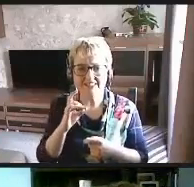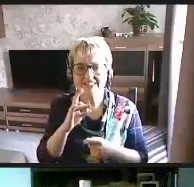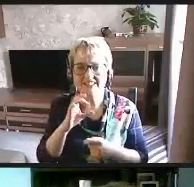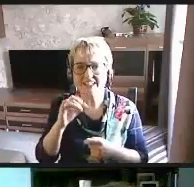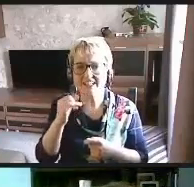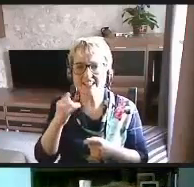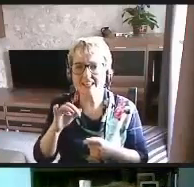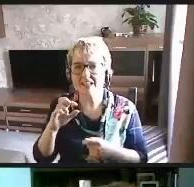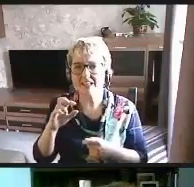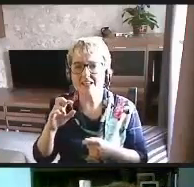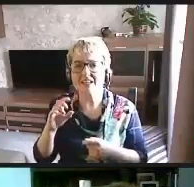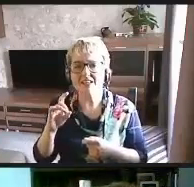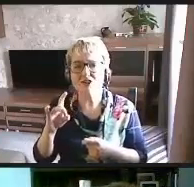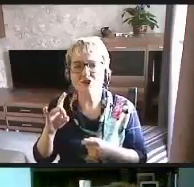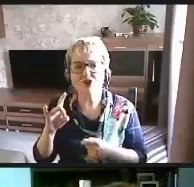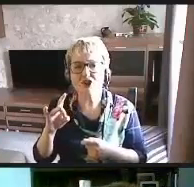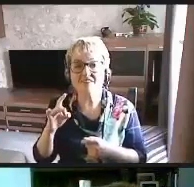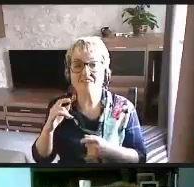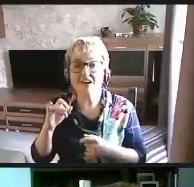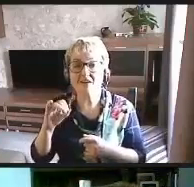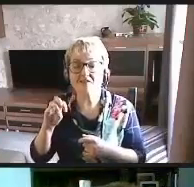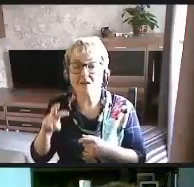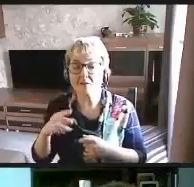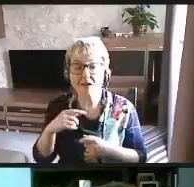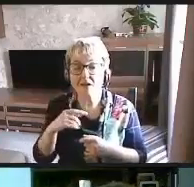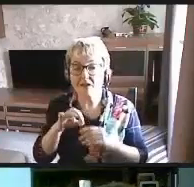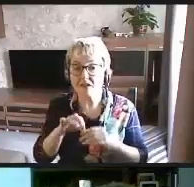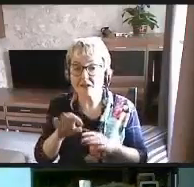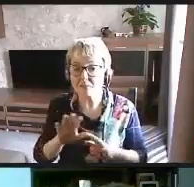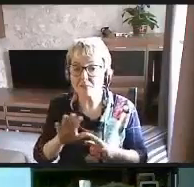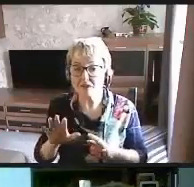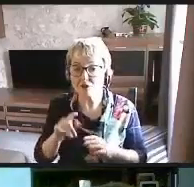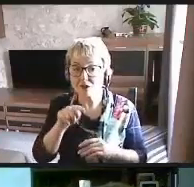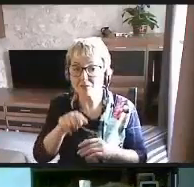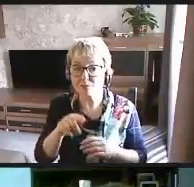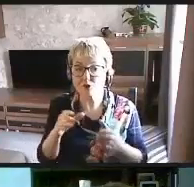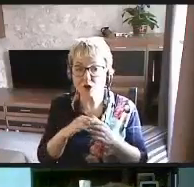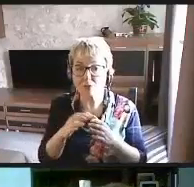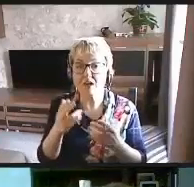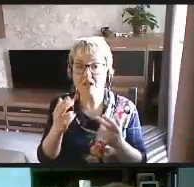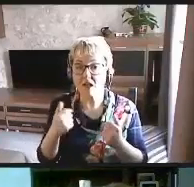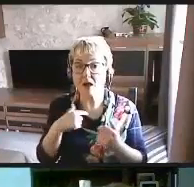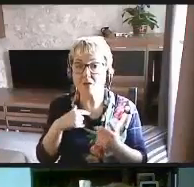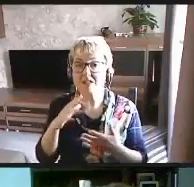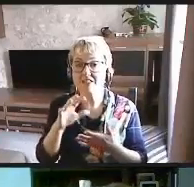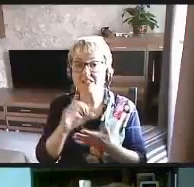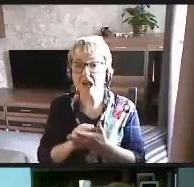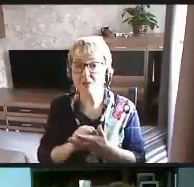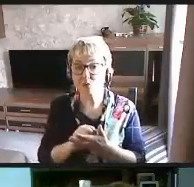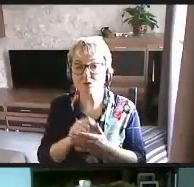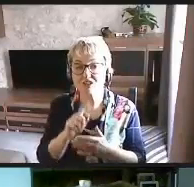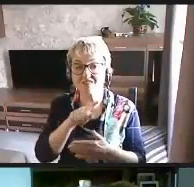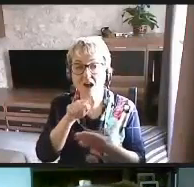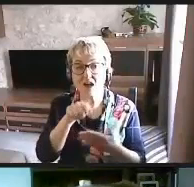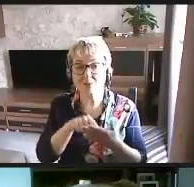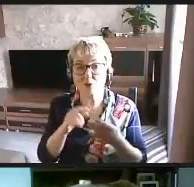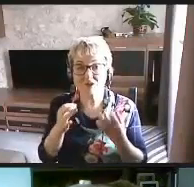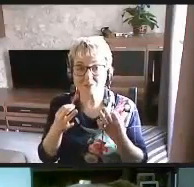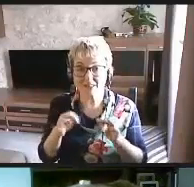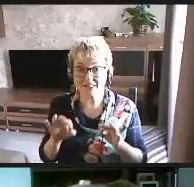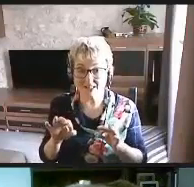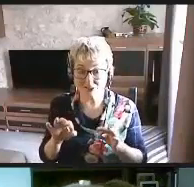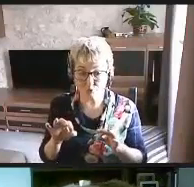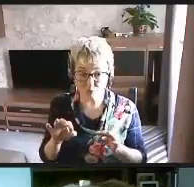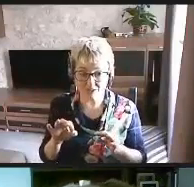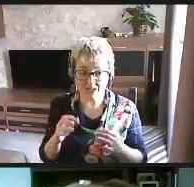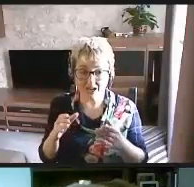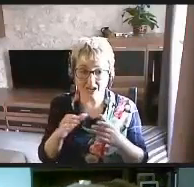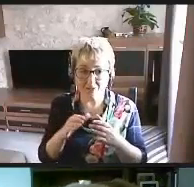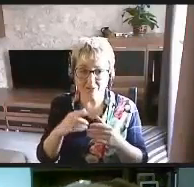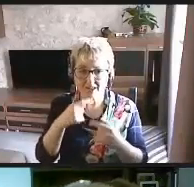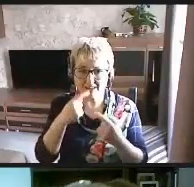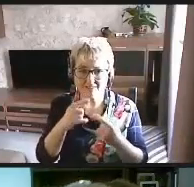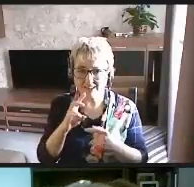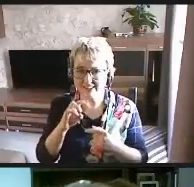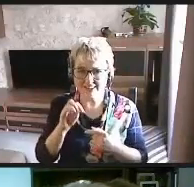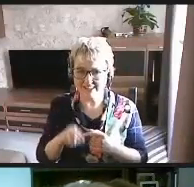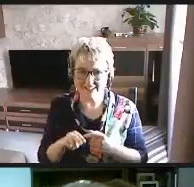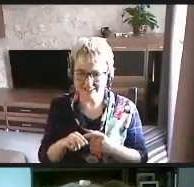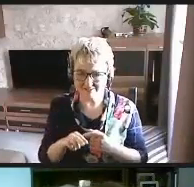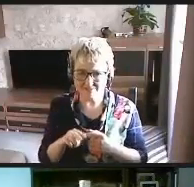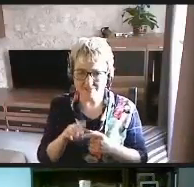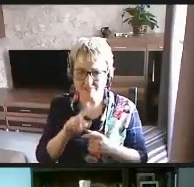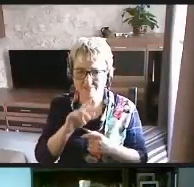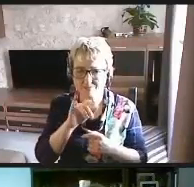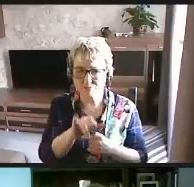не приводит к тому, что компания говорит, да, мы займемся вопросами доступности. А компания говорит, нет,